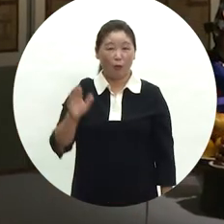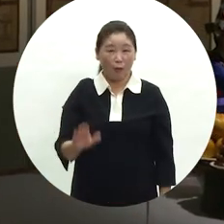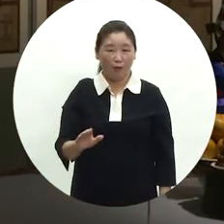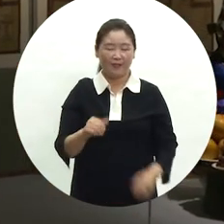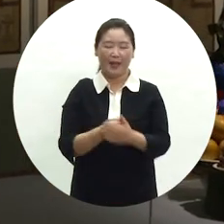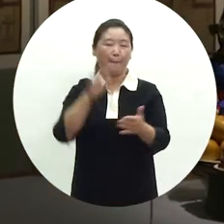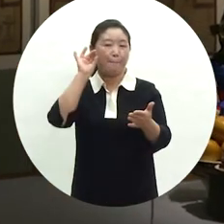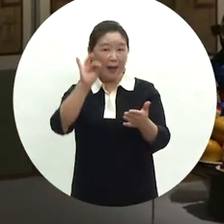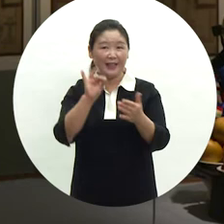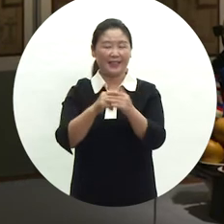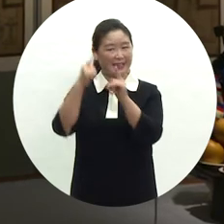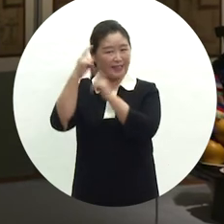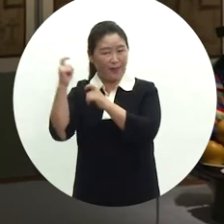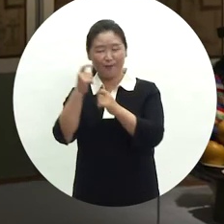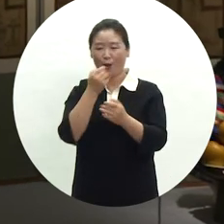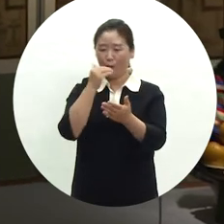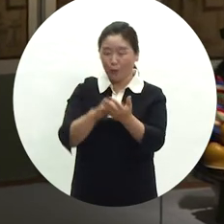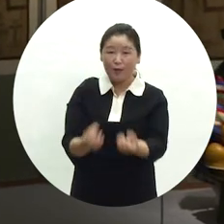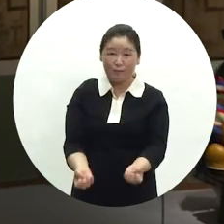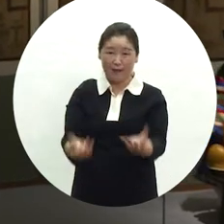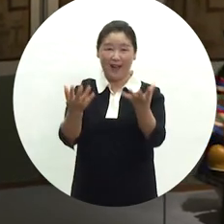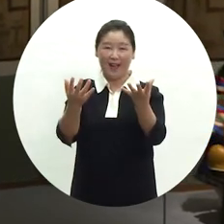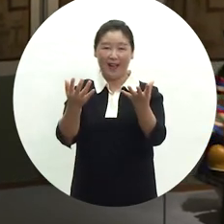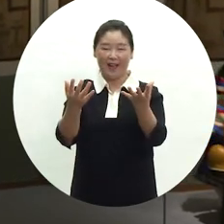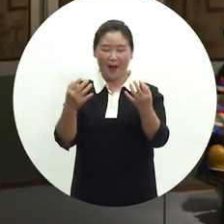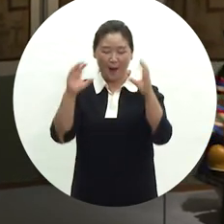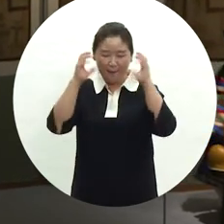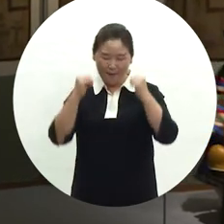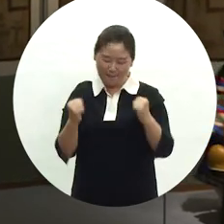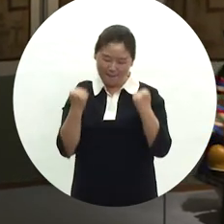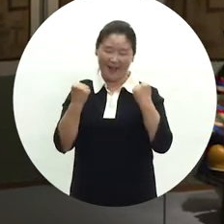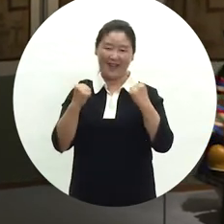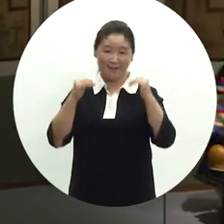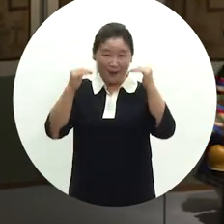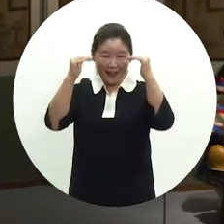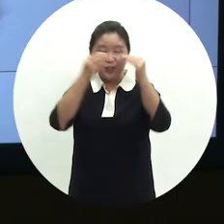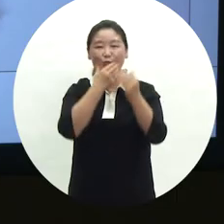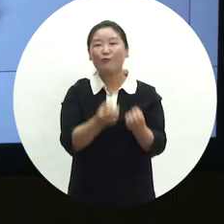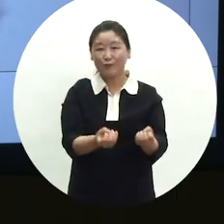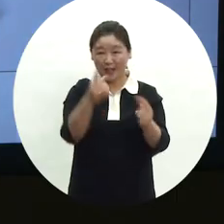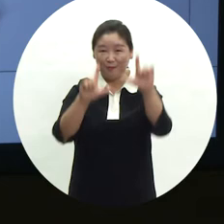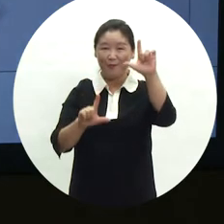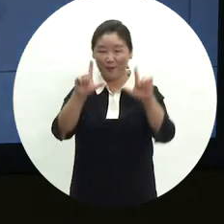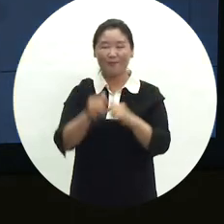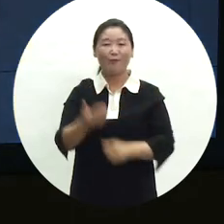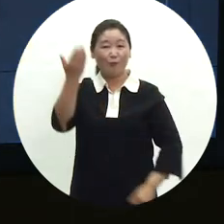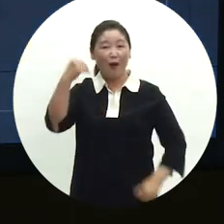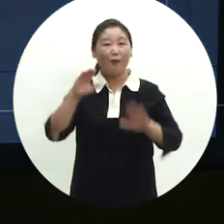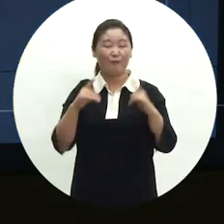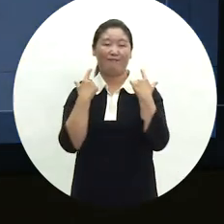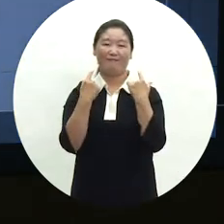100일을 기념하고 돌잔치를 열어 아이가 건강하게 자라기를 바라며 축하하는 간섭은 오늘날에도